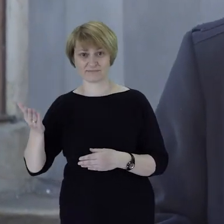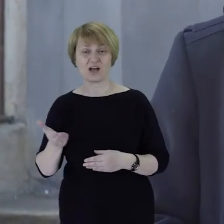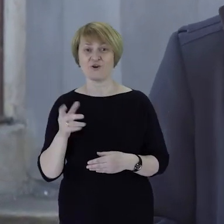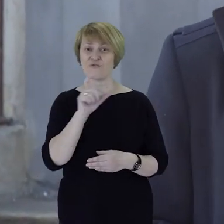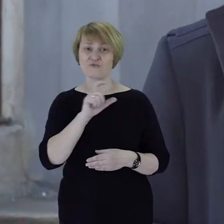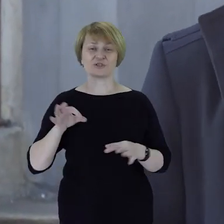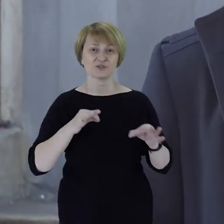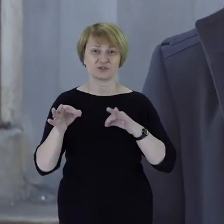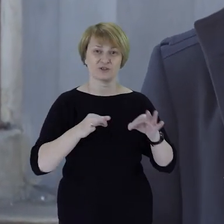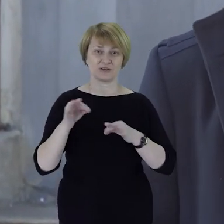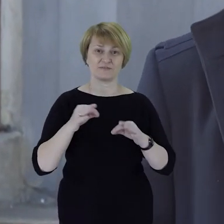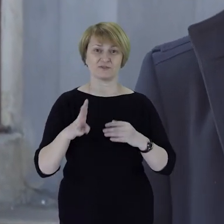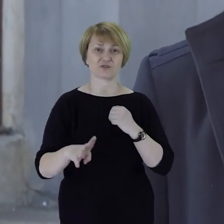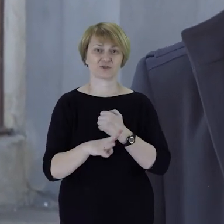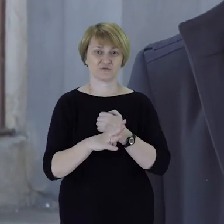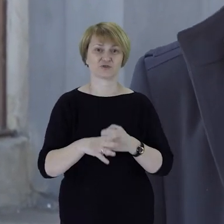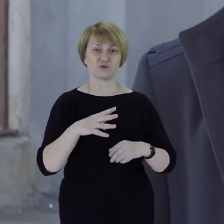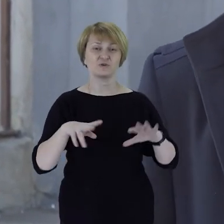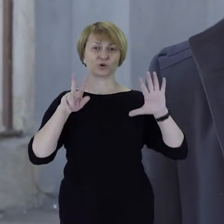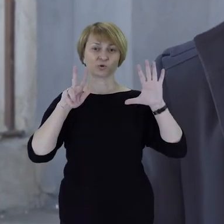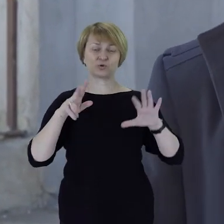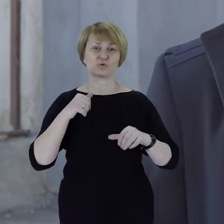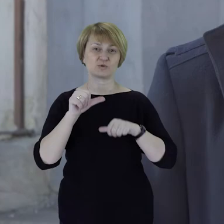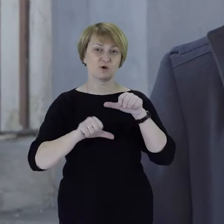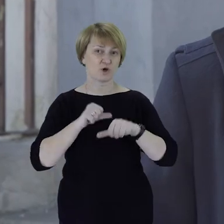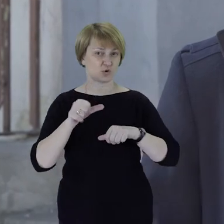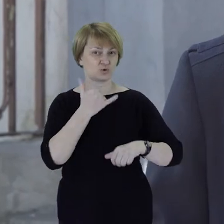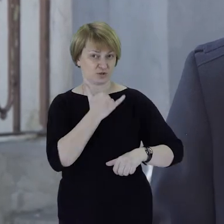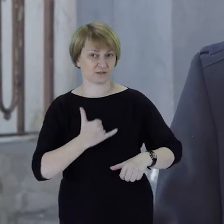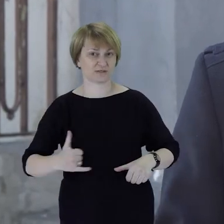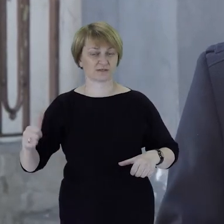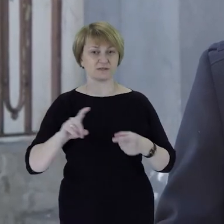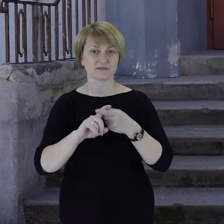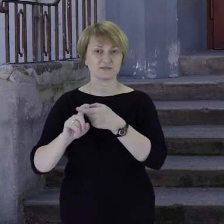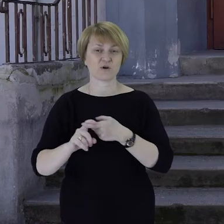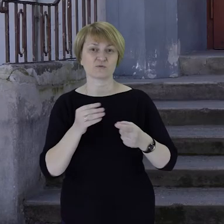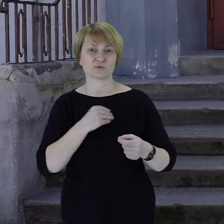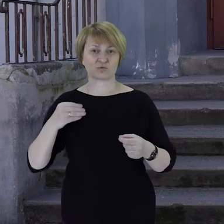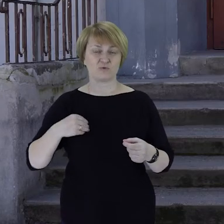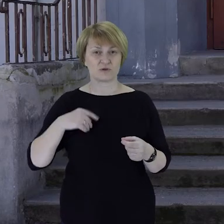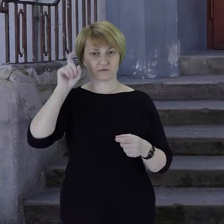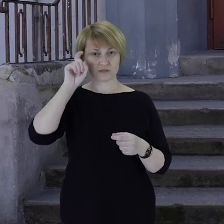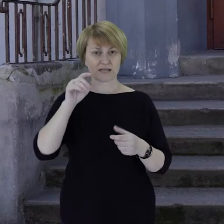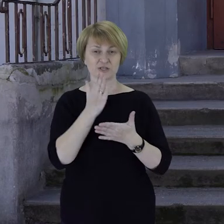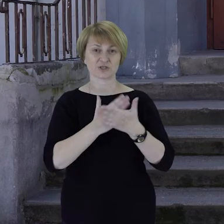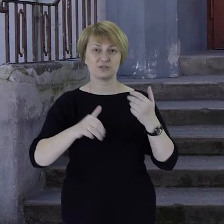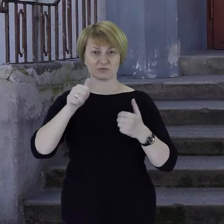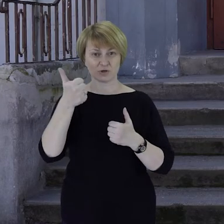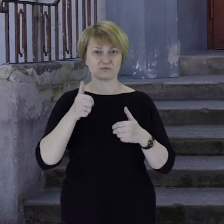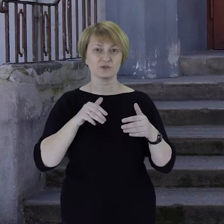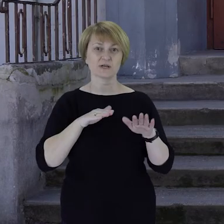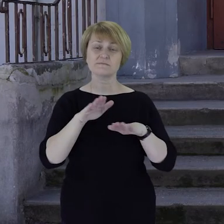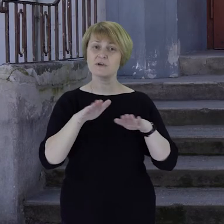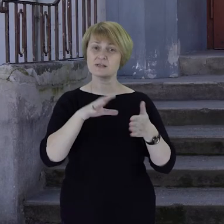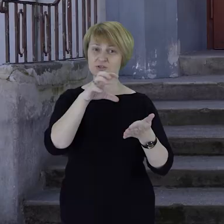poświęconych 98. rocznicy Związku Polaków w Niemczech, dzielnicy pierwszej z siedzibą w